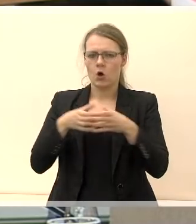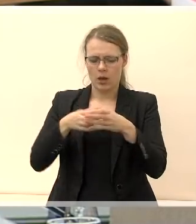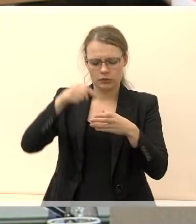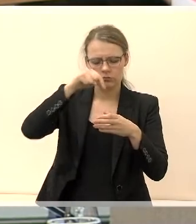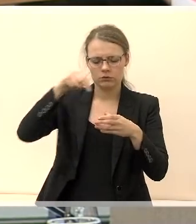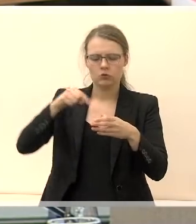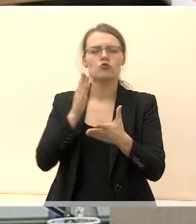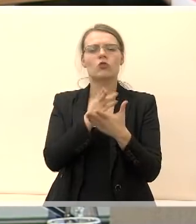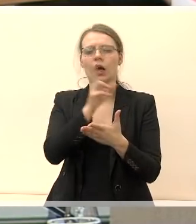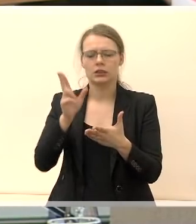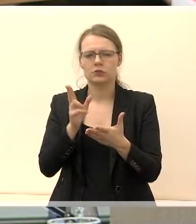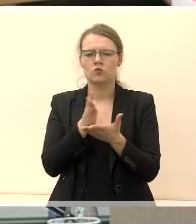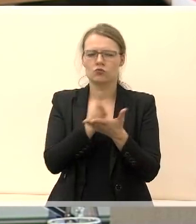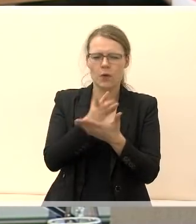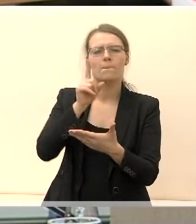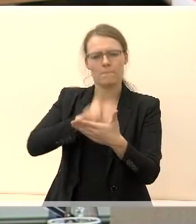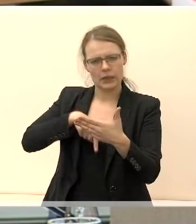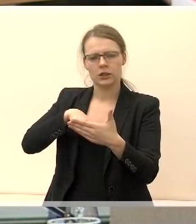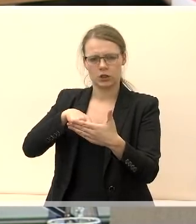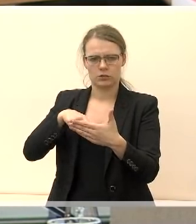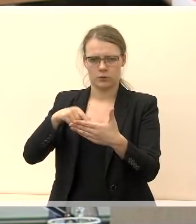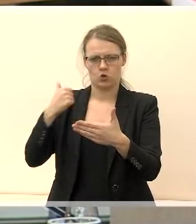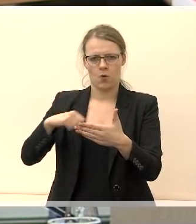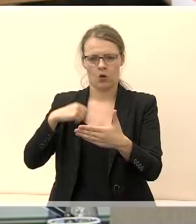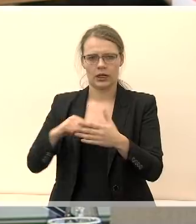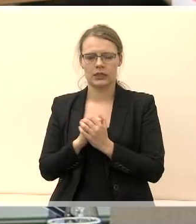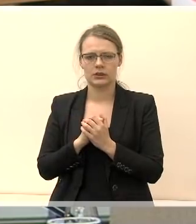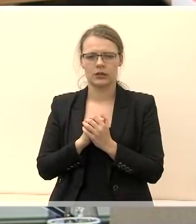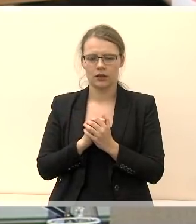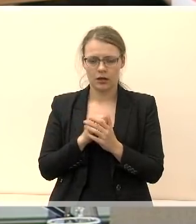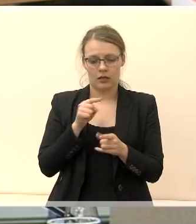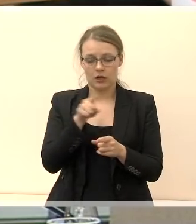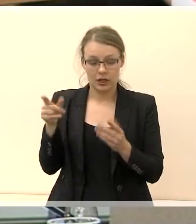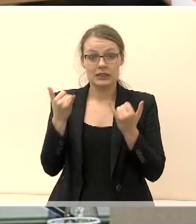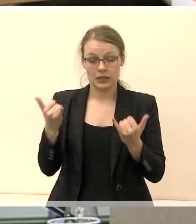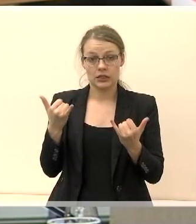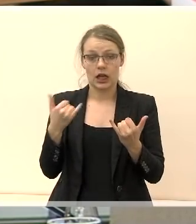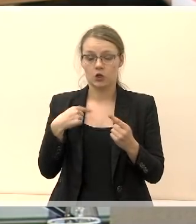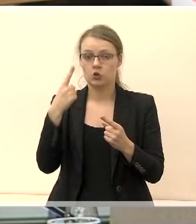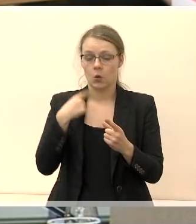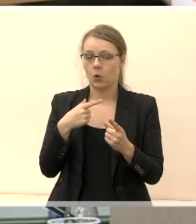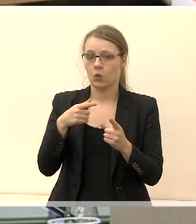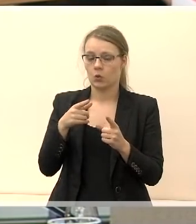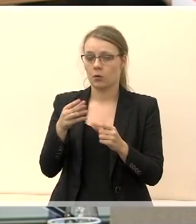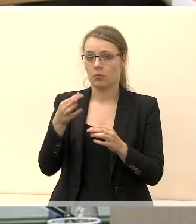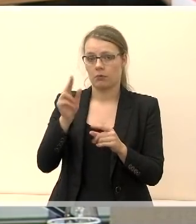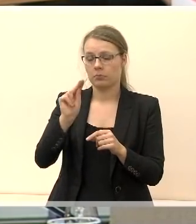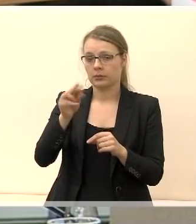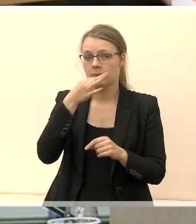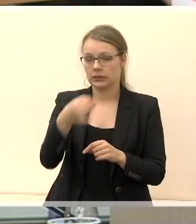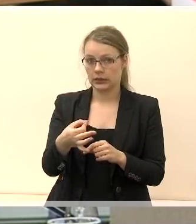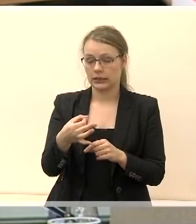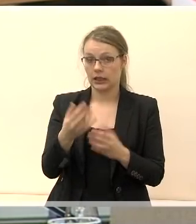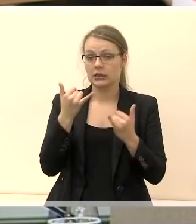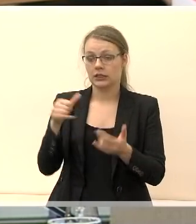patikimų stiprių ir patyrusių žmonių, kuriuos keletą iš jų šiandieną aš norėčiau ir paminėti. Tai atvykę